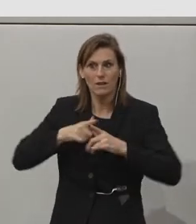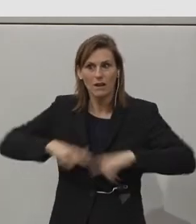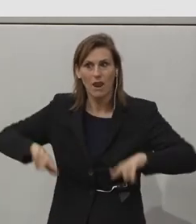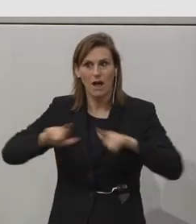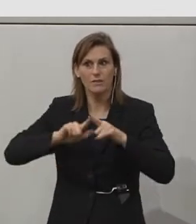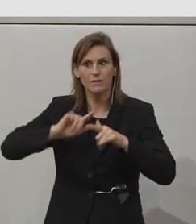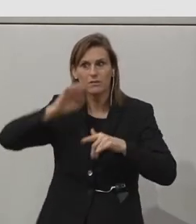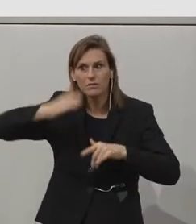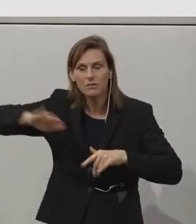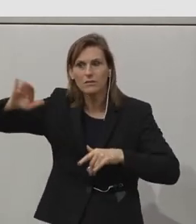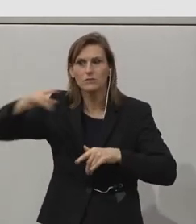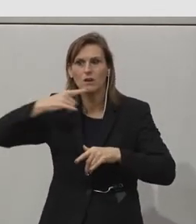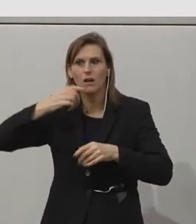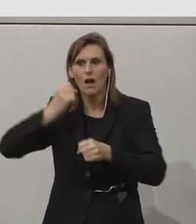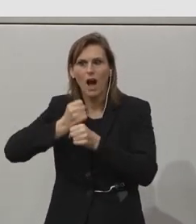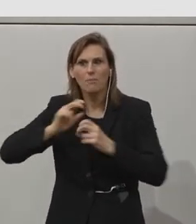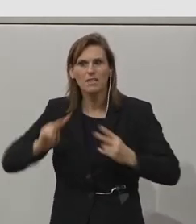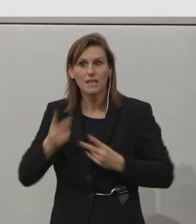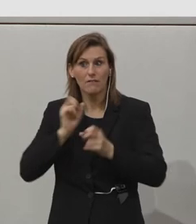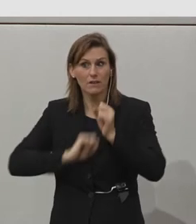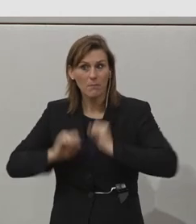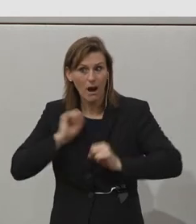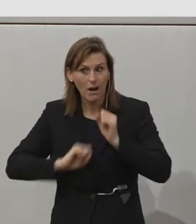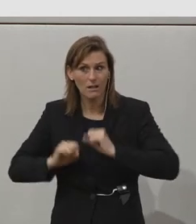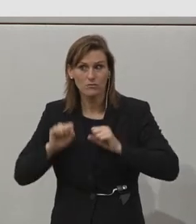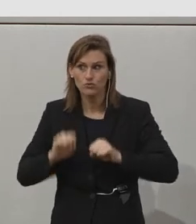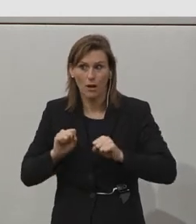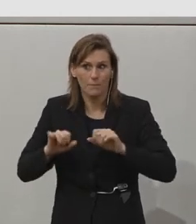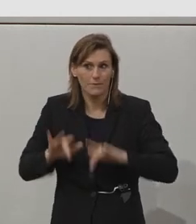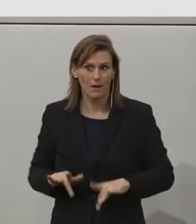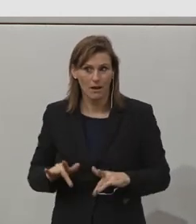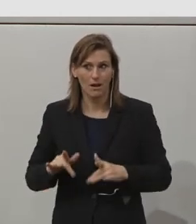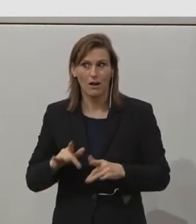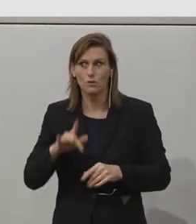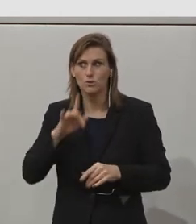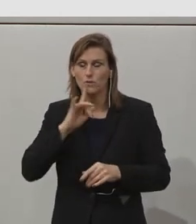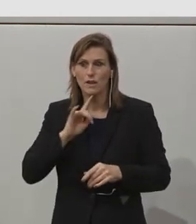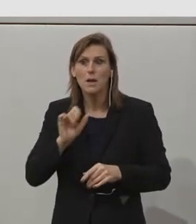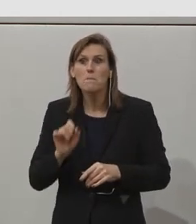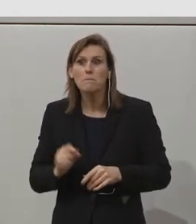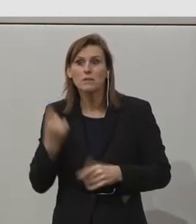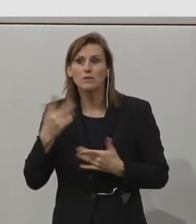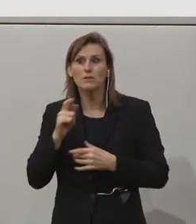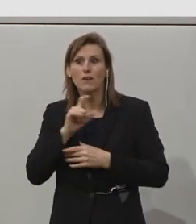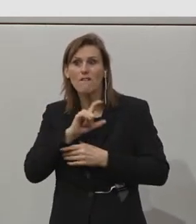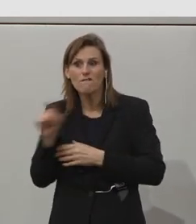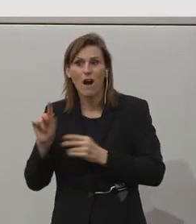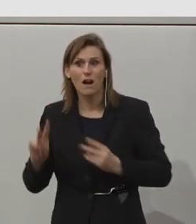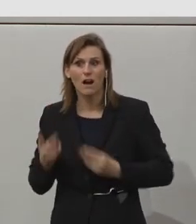spreche, dann reden wir von Arbeitskräftemangel. Wir reden davon, dass besonders Fachkräfte im Handwerk